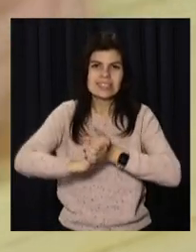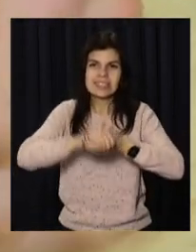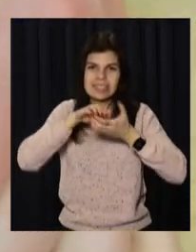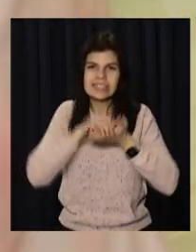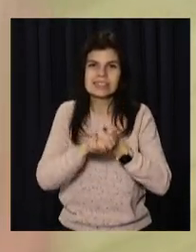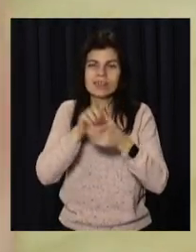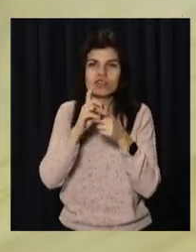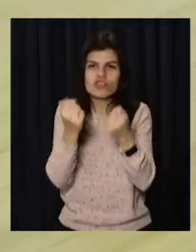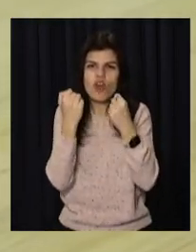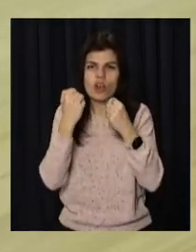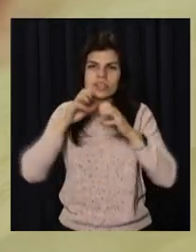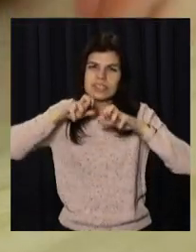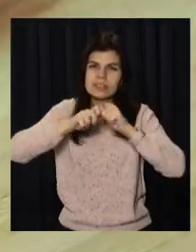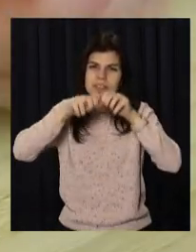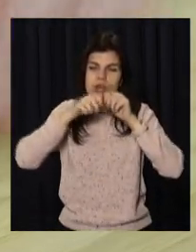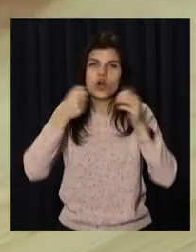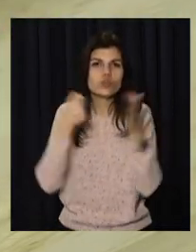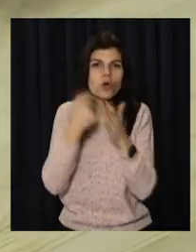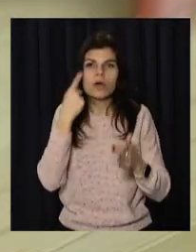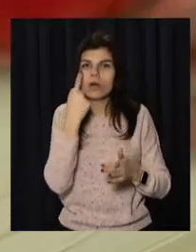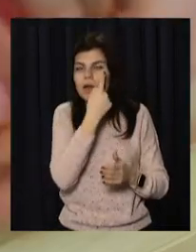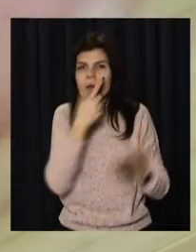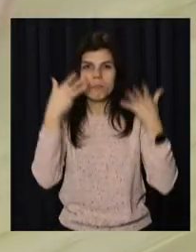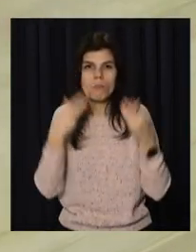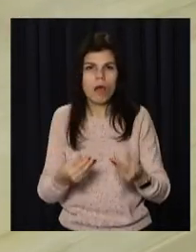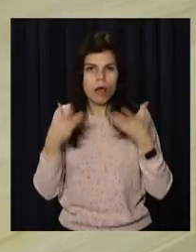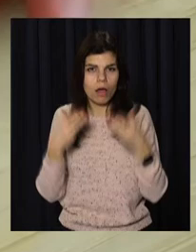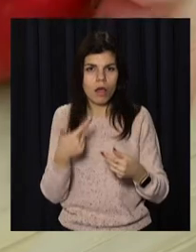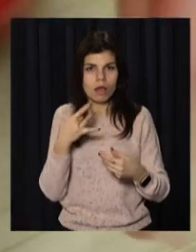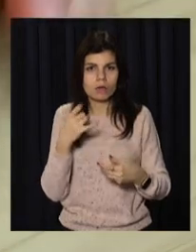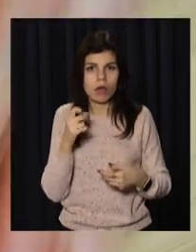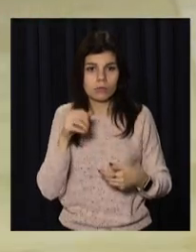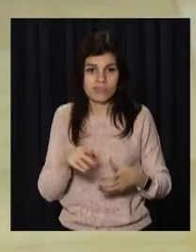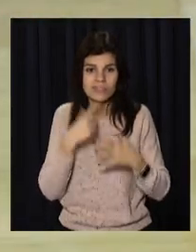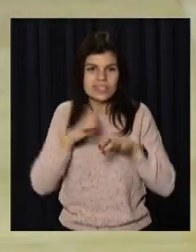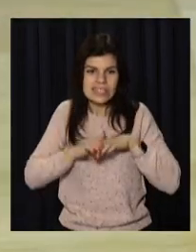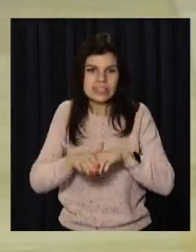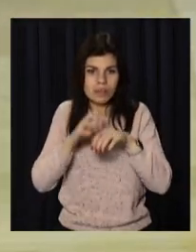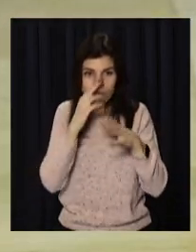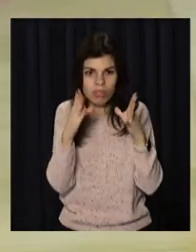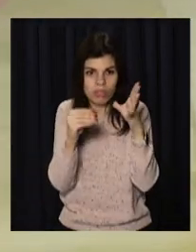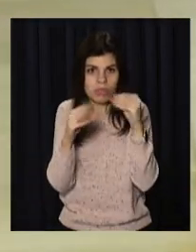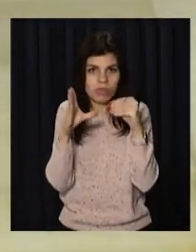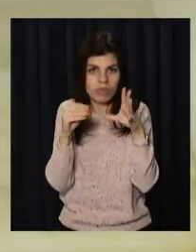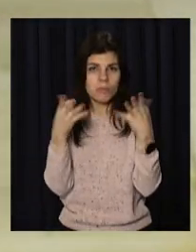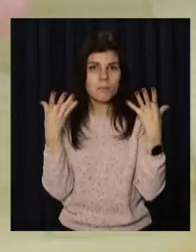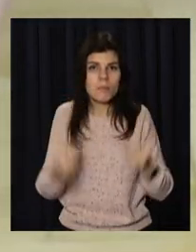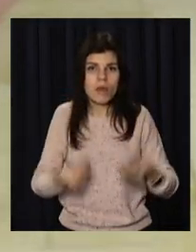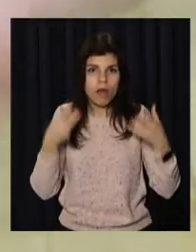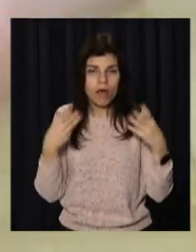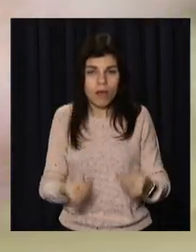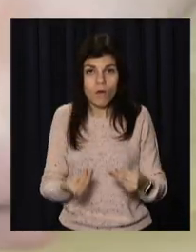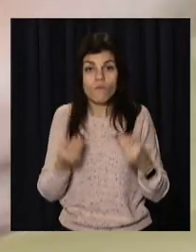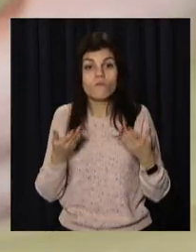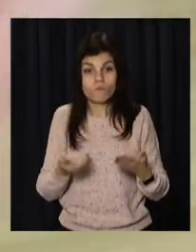потрібно розім'яти пліт, тобто тверду поверхню з усіх боків, допоки він не стане м'яким. Гранат стал очень мягким, посмотрите,